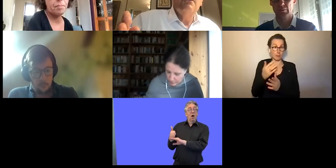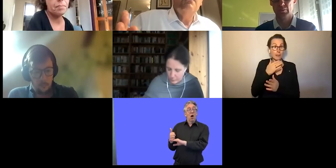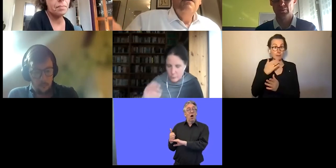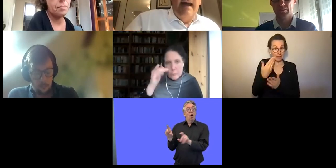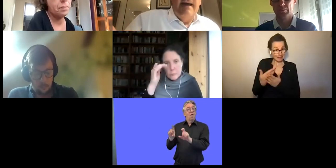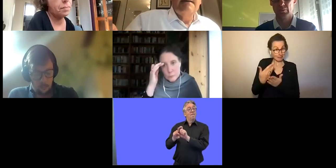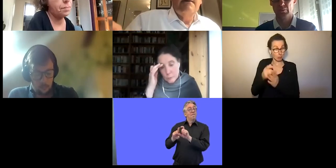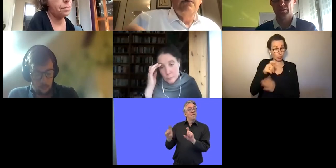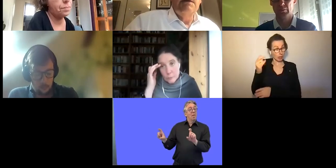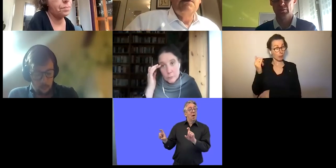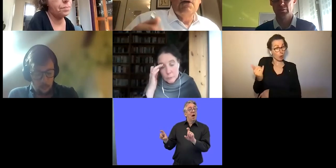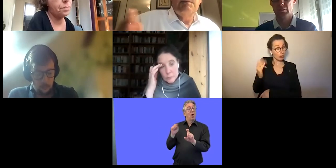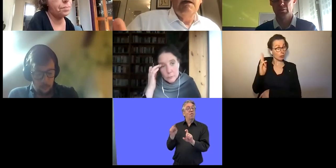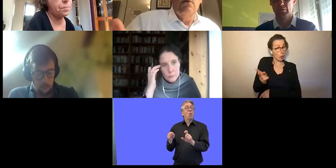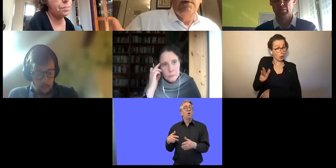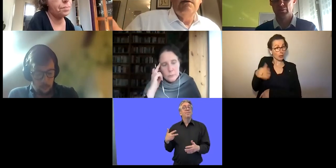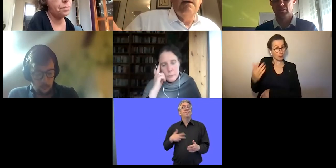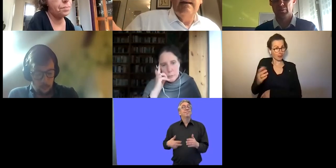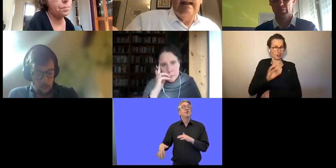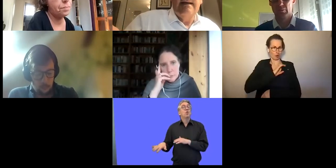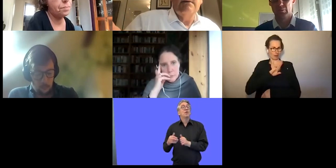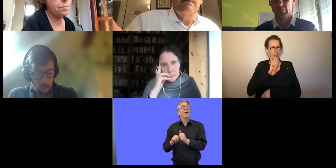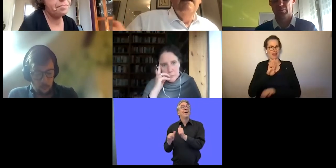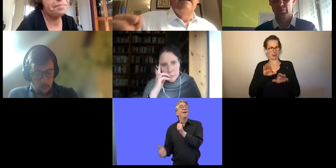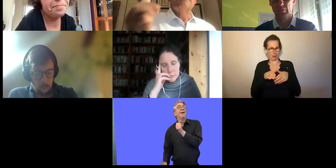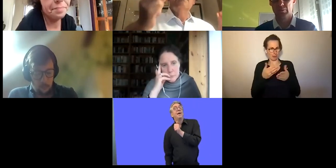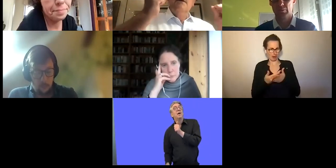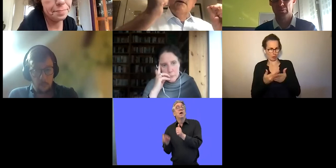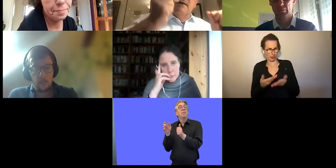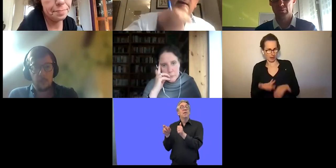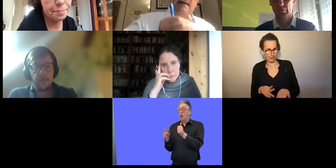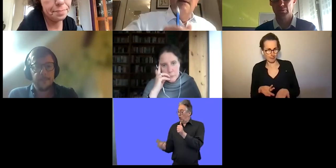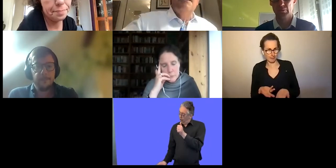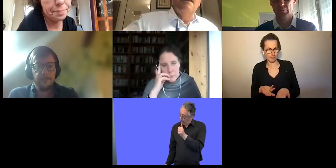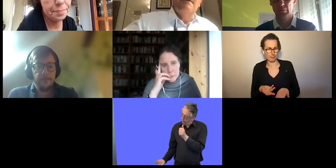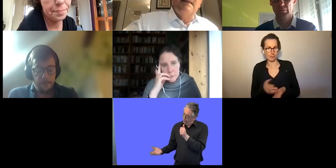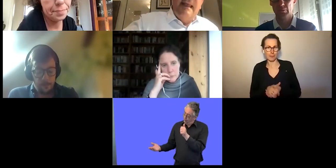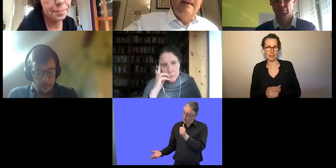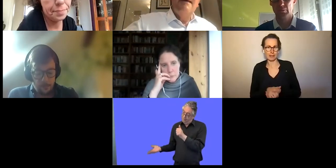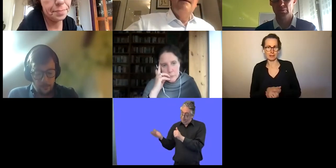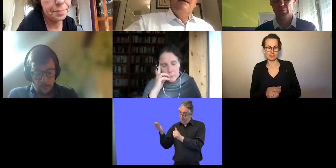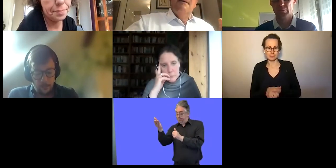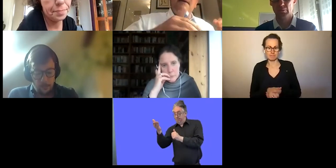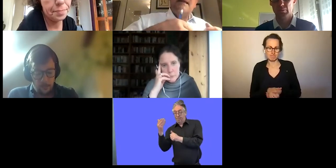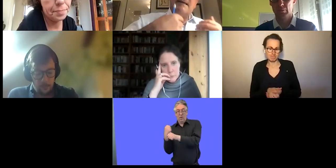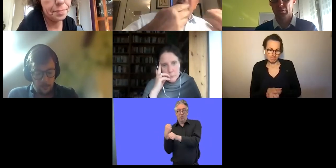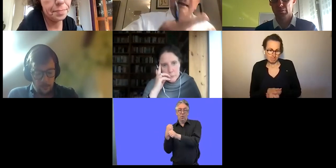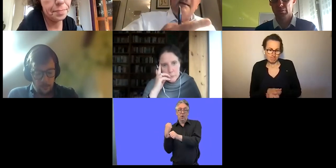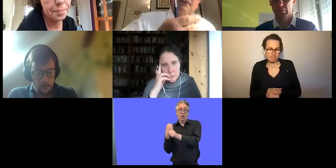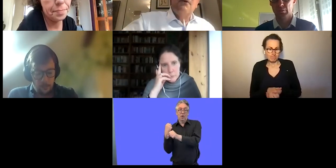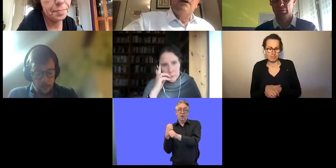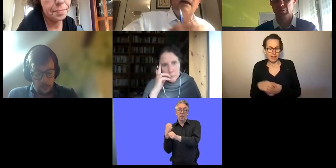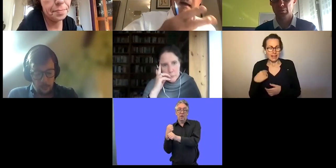heute noch. Eines davon ist die Chance B-Gruppe in Kleister. Also ich denke, wenn es